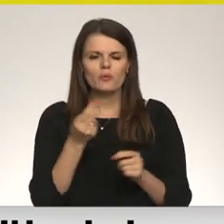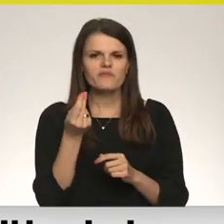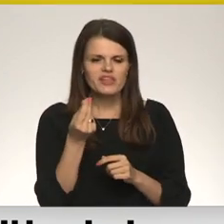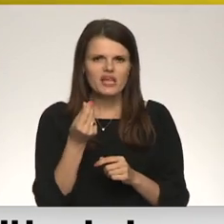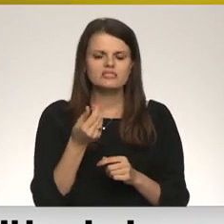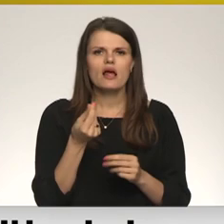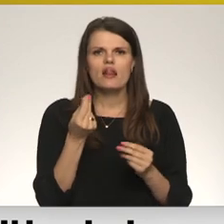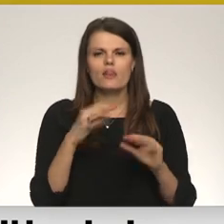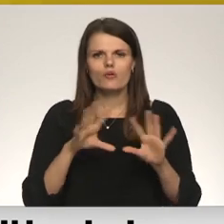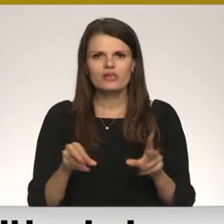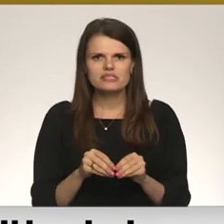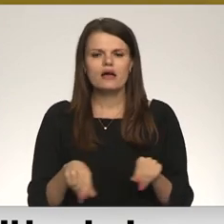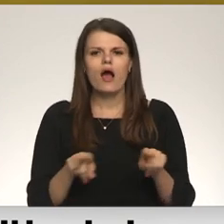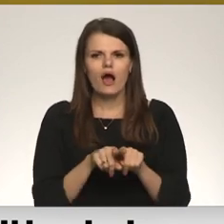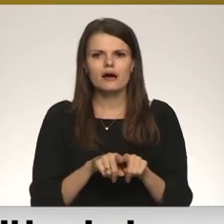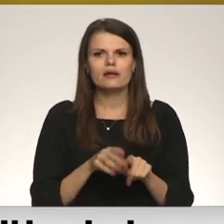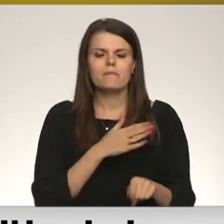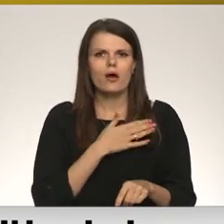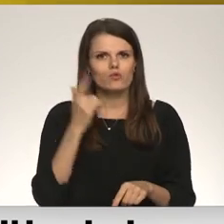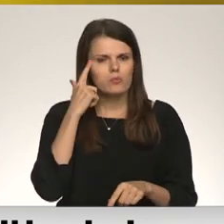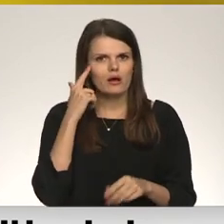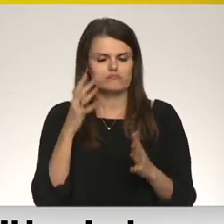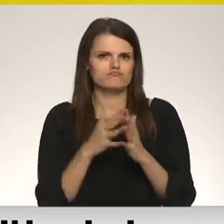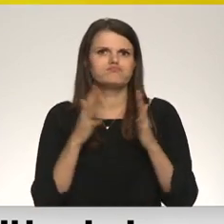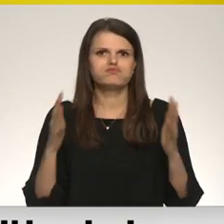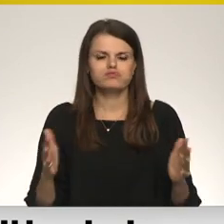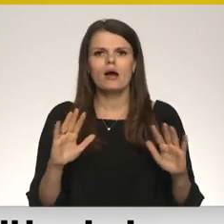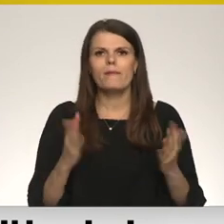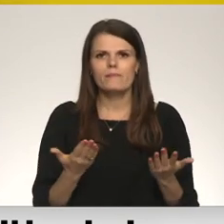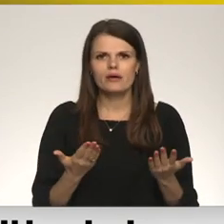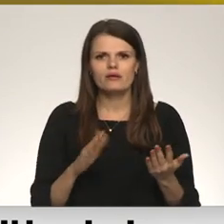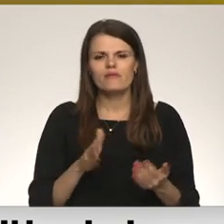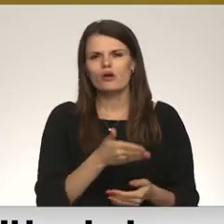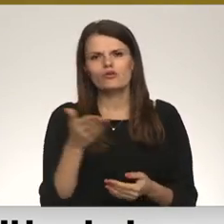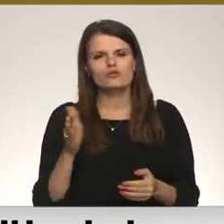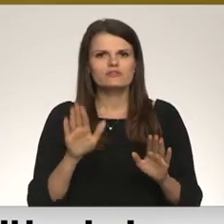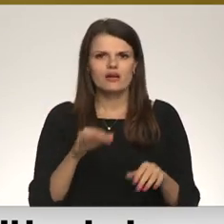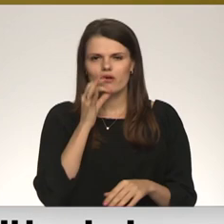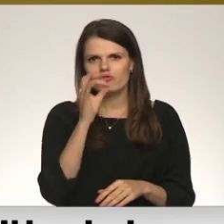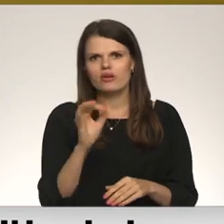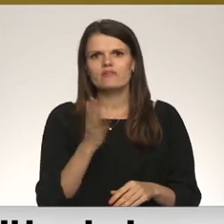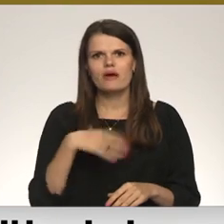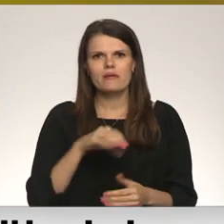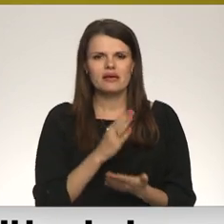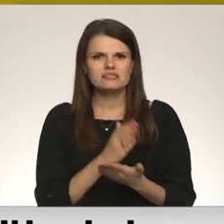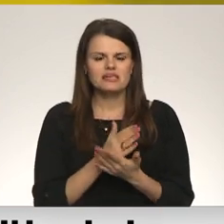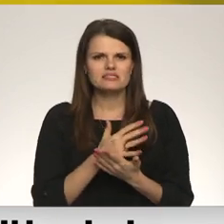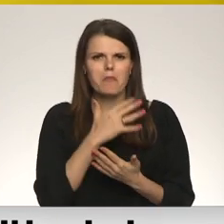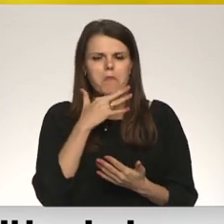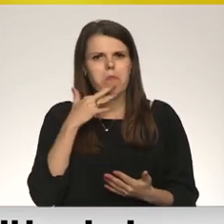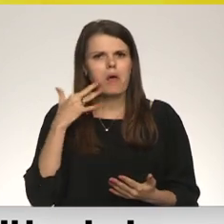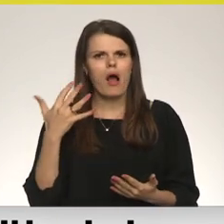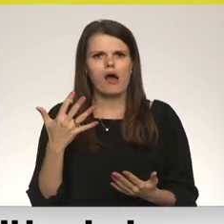naudas izteiksmē arī ir, manuprāt, tiešām iespaidīgi. Vai jūs varētu teikt, vai mēs esam dāsni